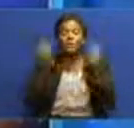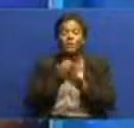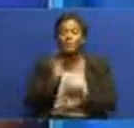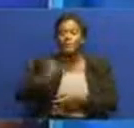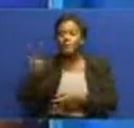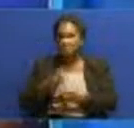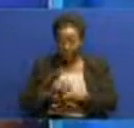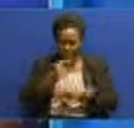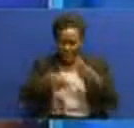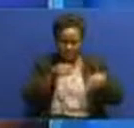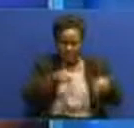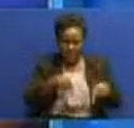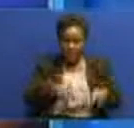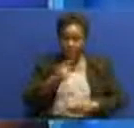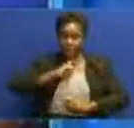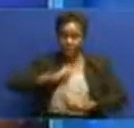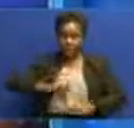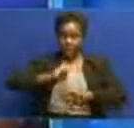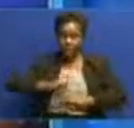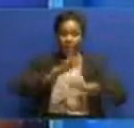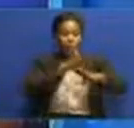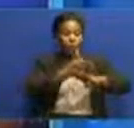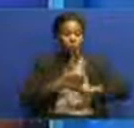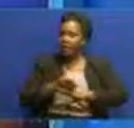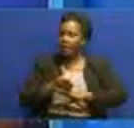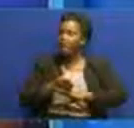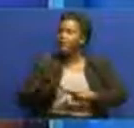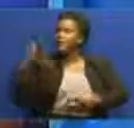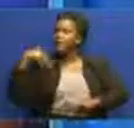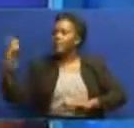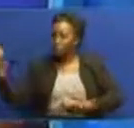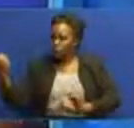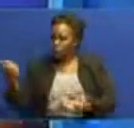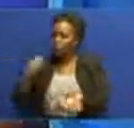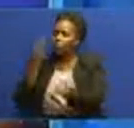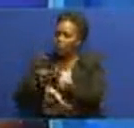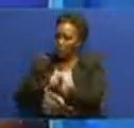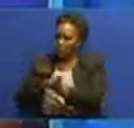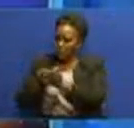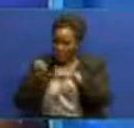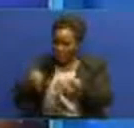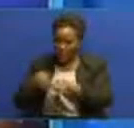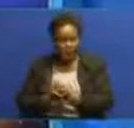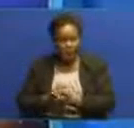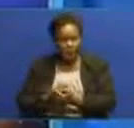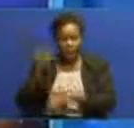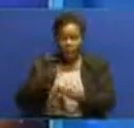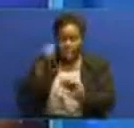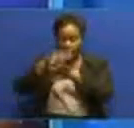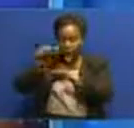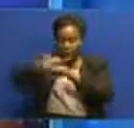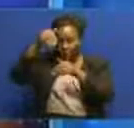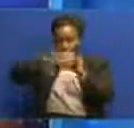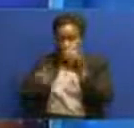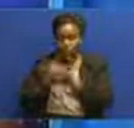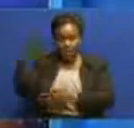mea waubungo bonifast jacob ameitua kutua ushahidi tarifa ya emmanuel samuel inasomwa hapa studio